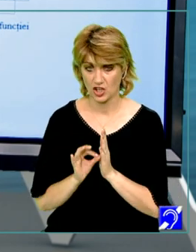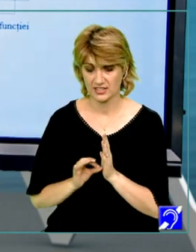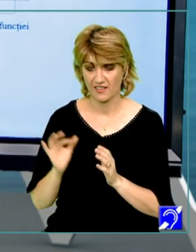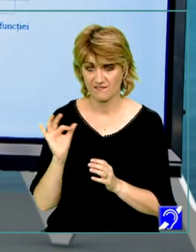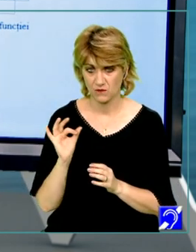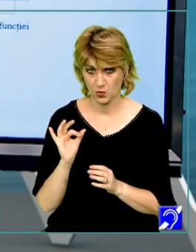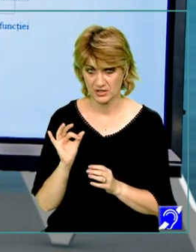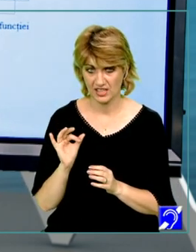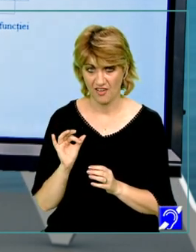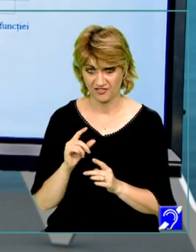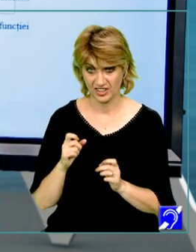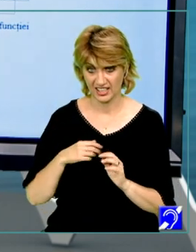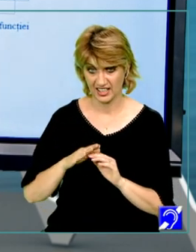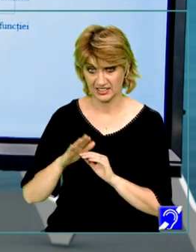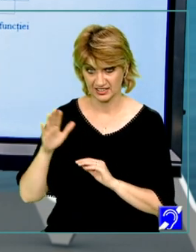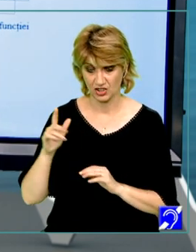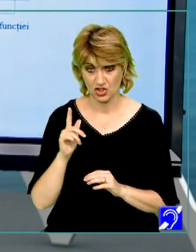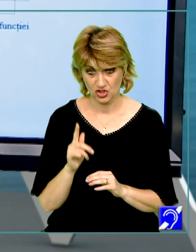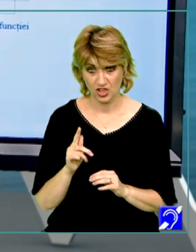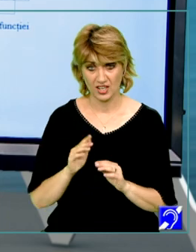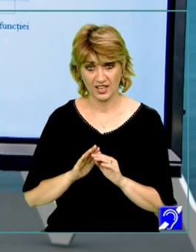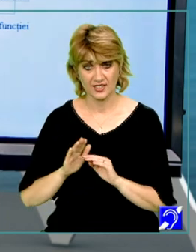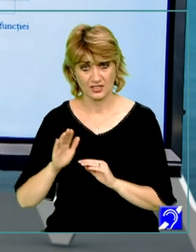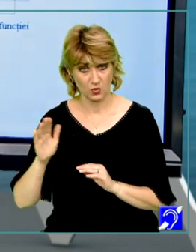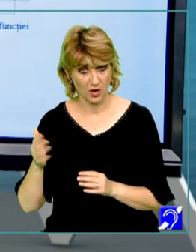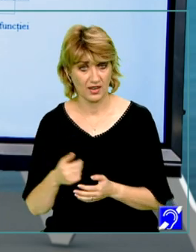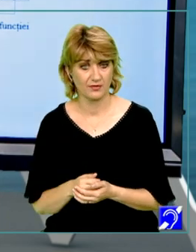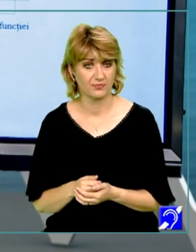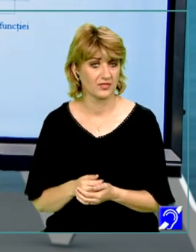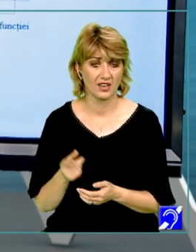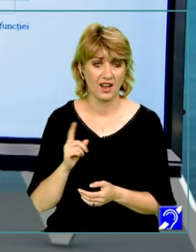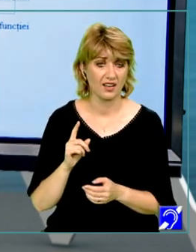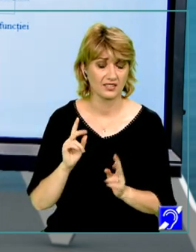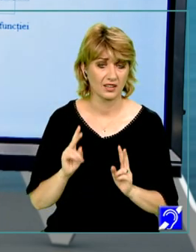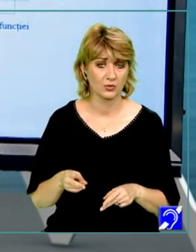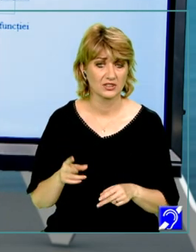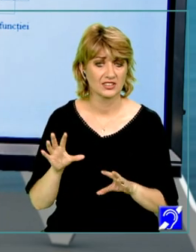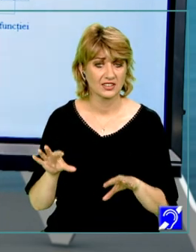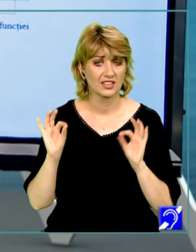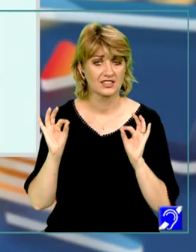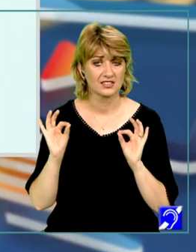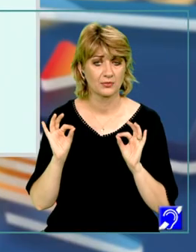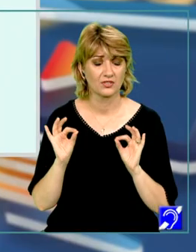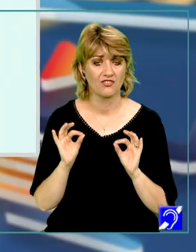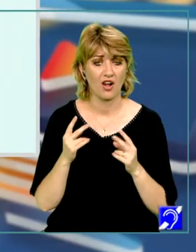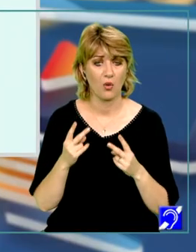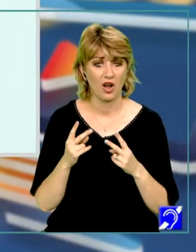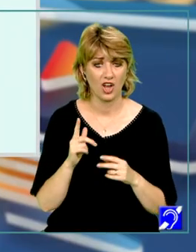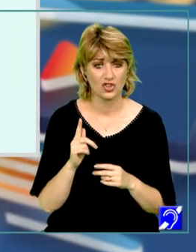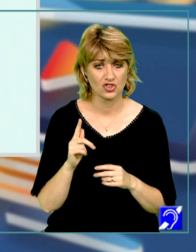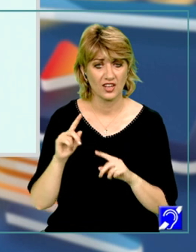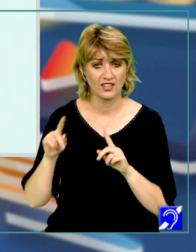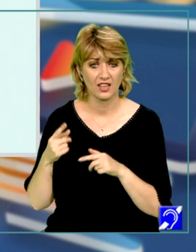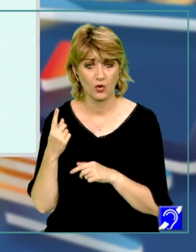funcția fiind crescătoare, funcția g fiind crescătoare, ne-ar trebui să identificăm valoarea g de 1 și